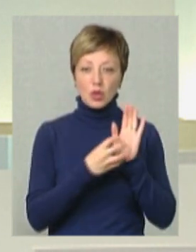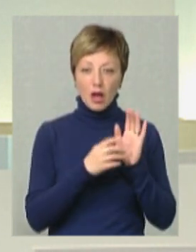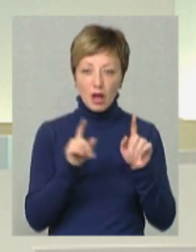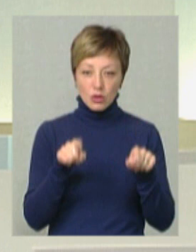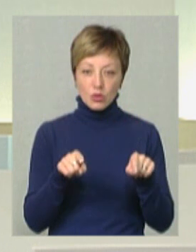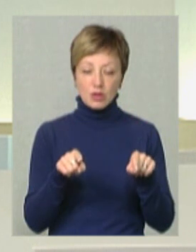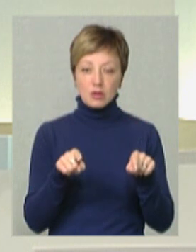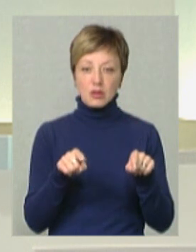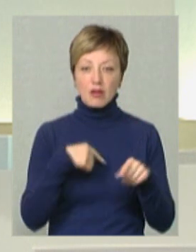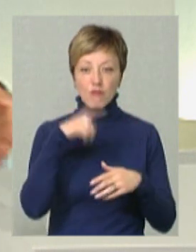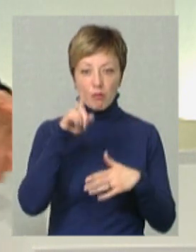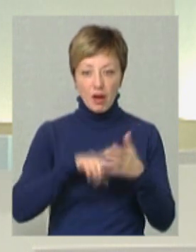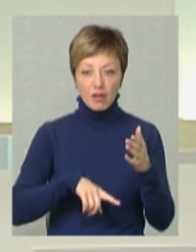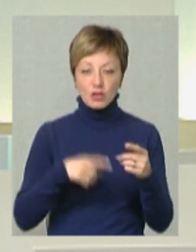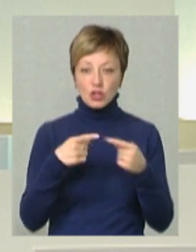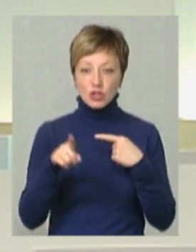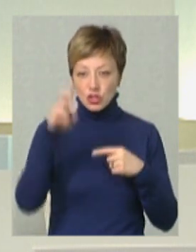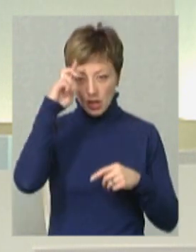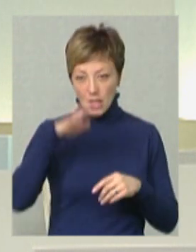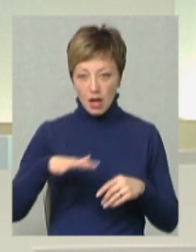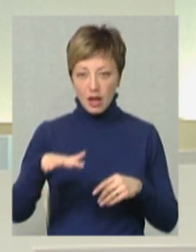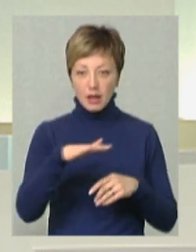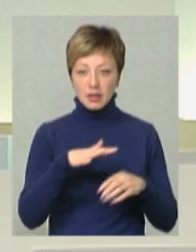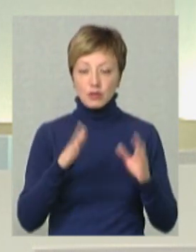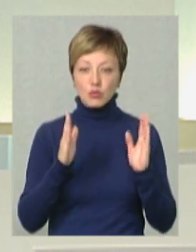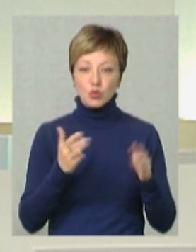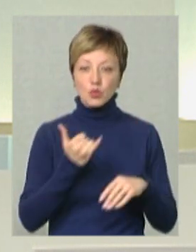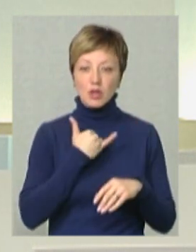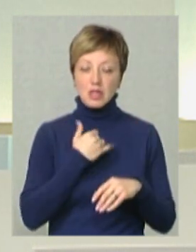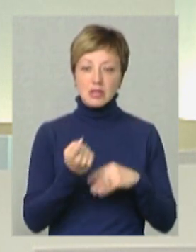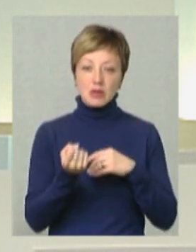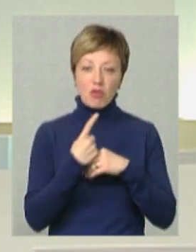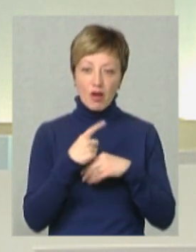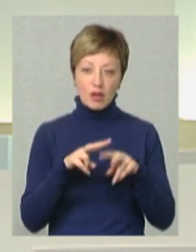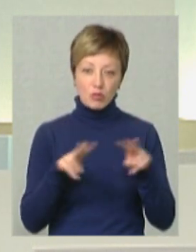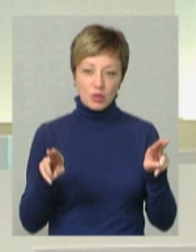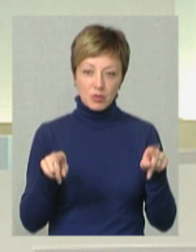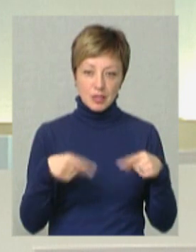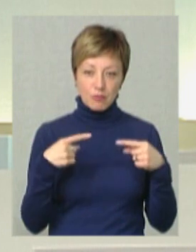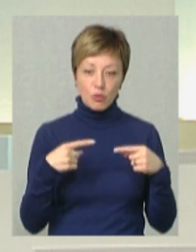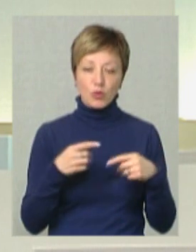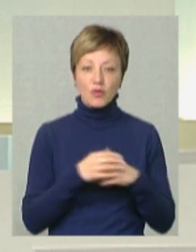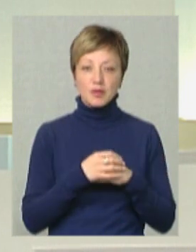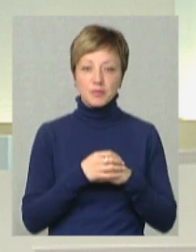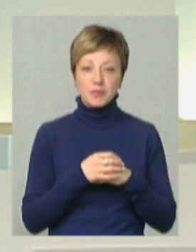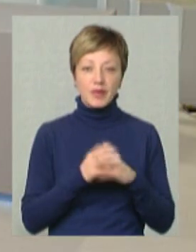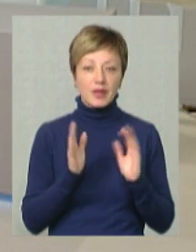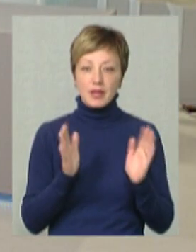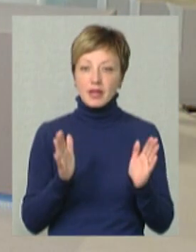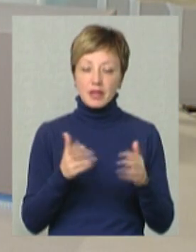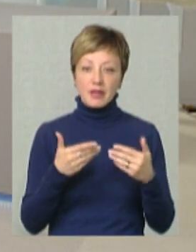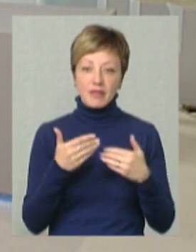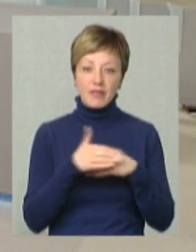я впевнений, що інші країни будуть у нас замовляти щось подібне створювати. Тому тільки